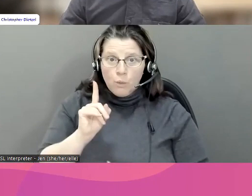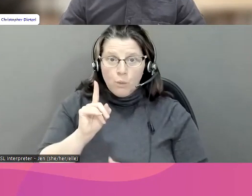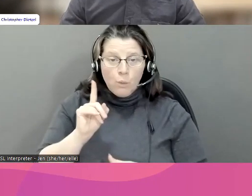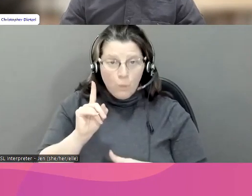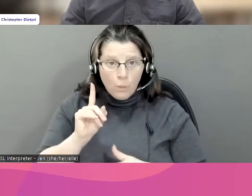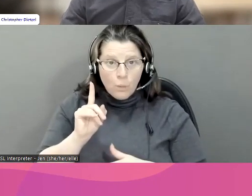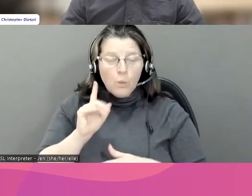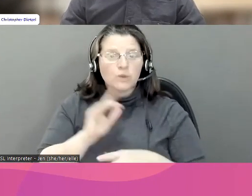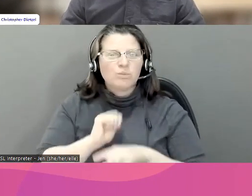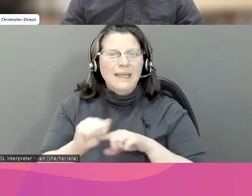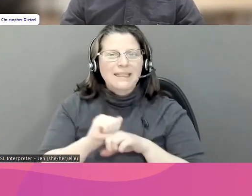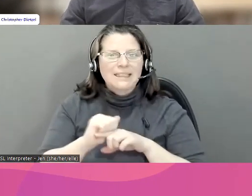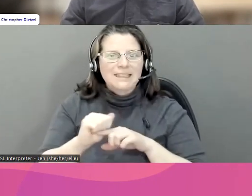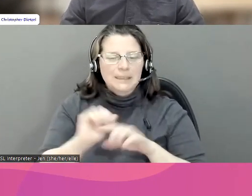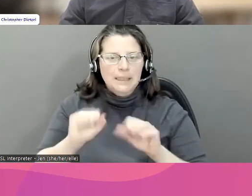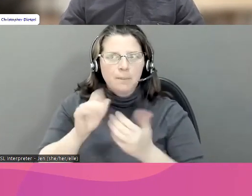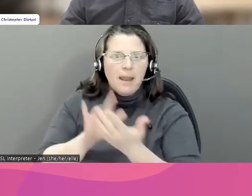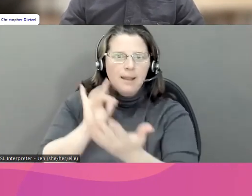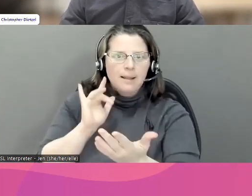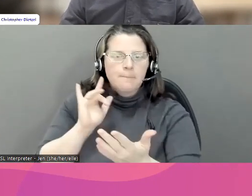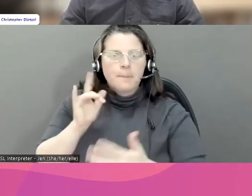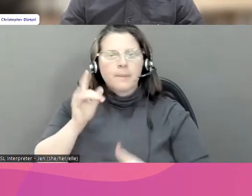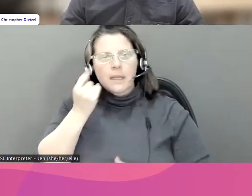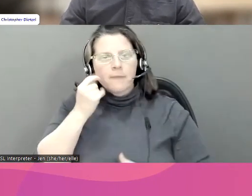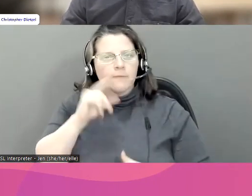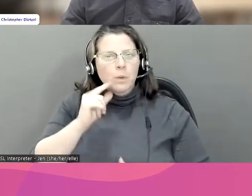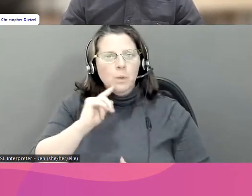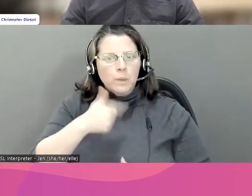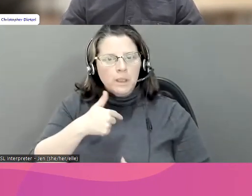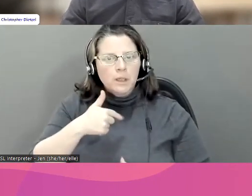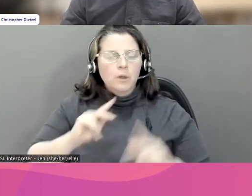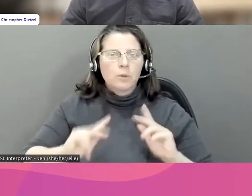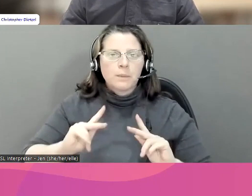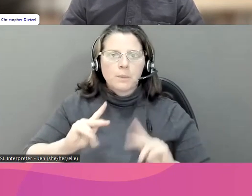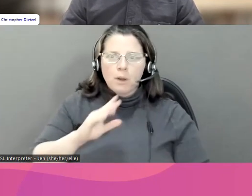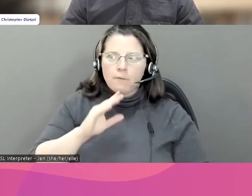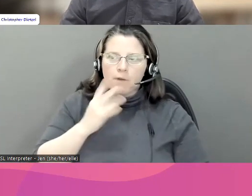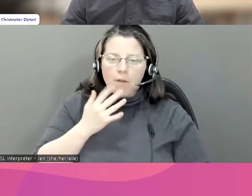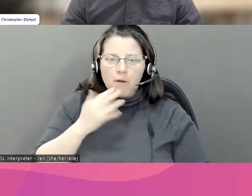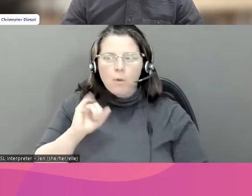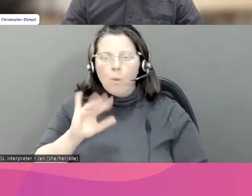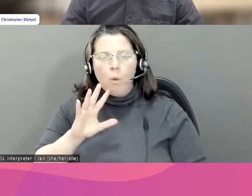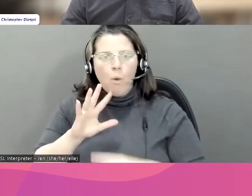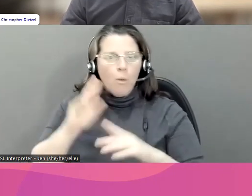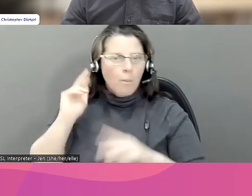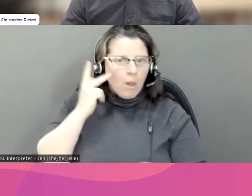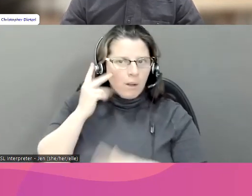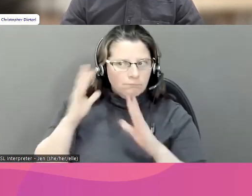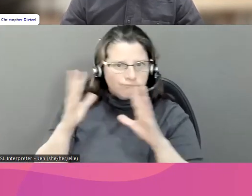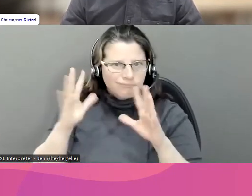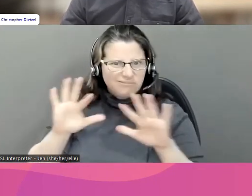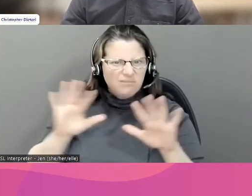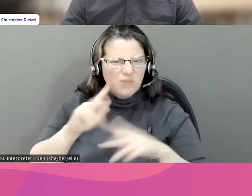pratiques peuvent être exploitées, surtout pour les personnes queer ou des personnes de couleur ou les